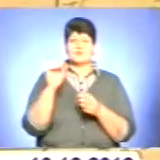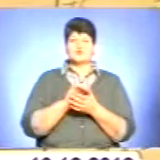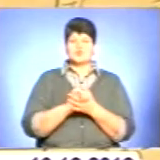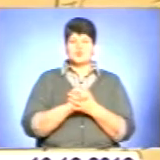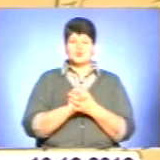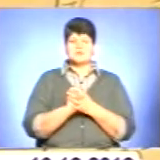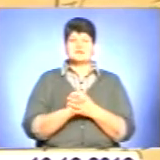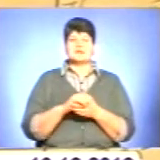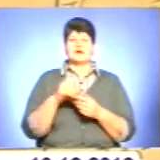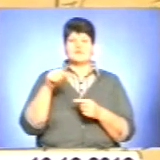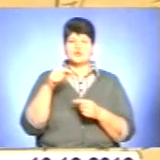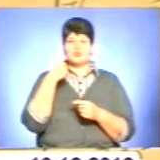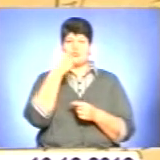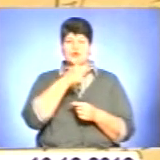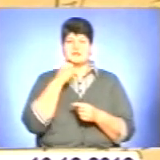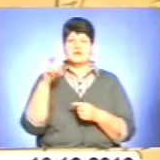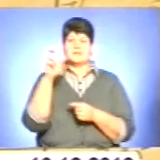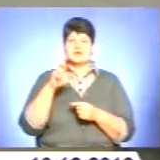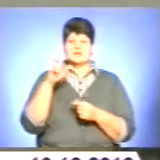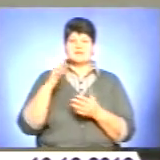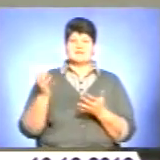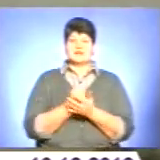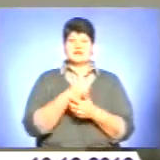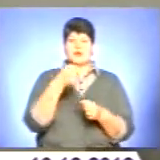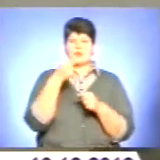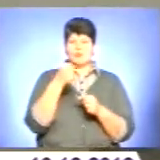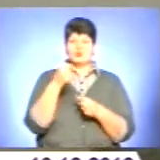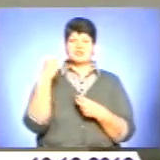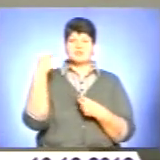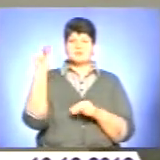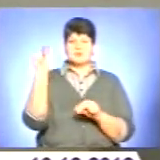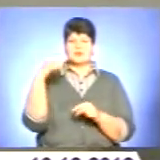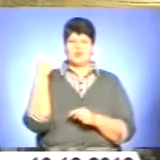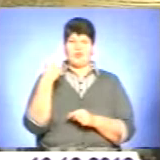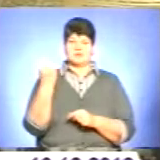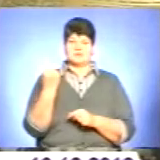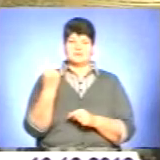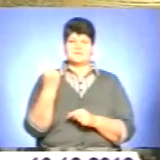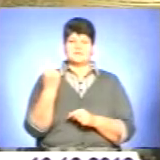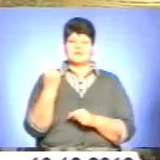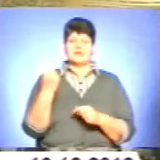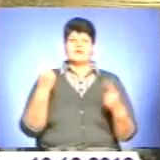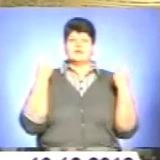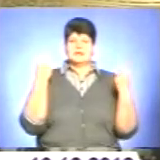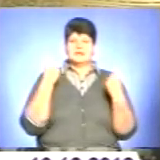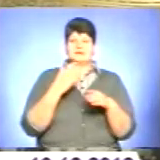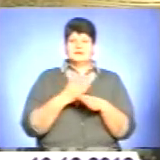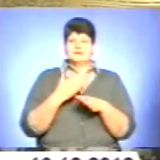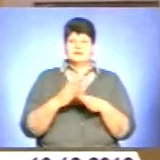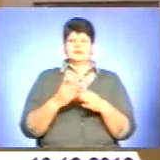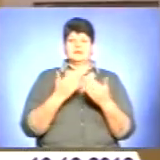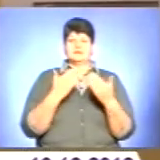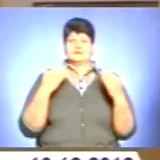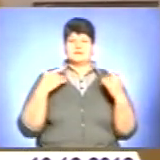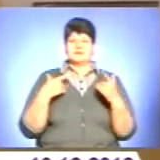бережанська команда зробила дубль, виграли кубок і чемпіонат області. Леова частка виставки, експонати Ниви,